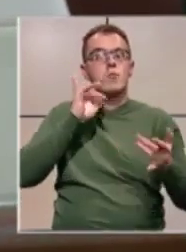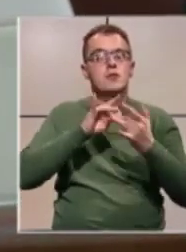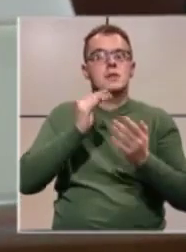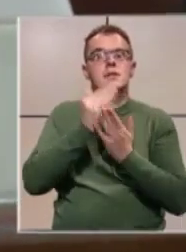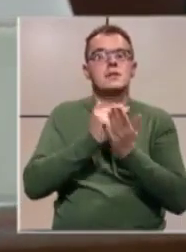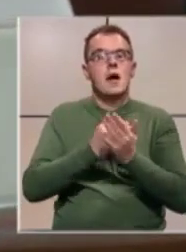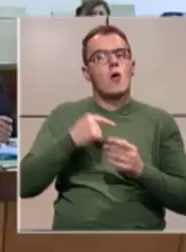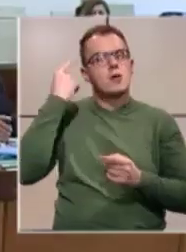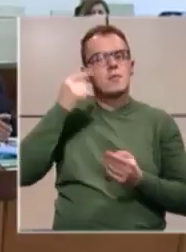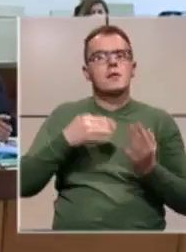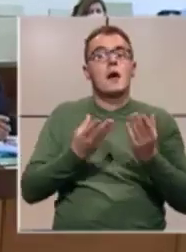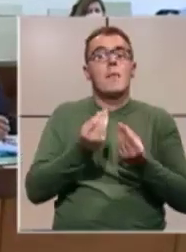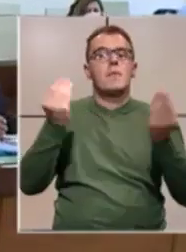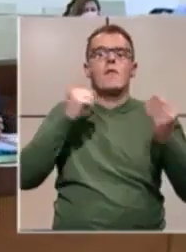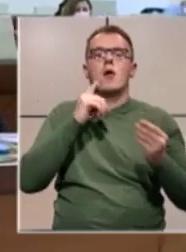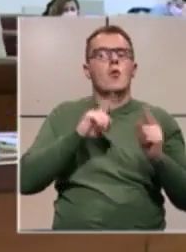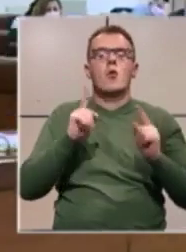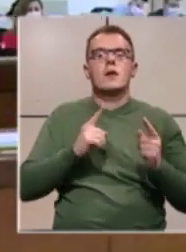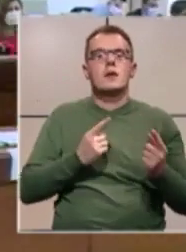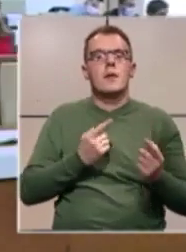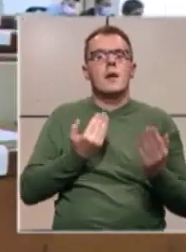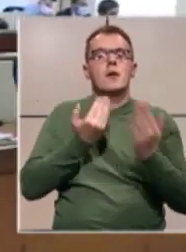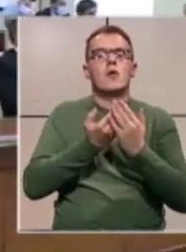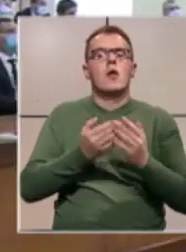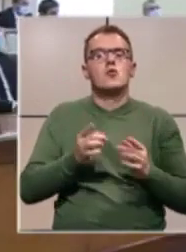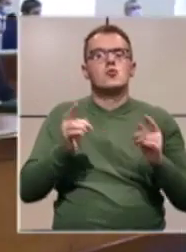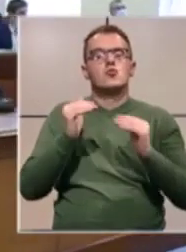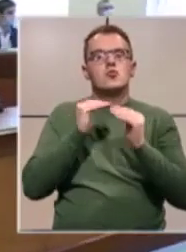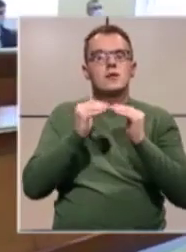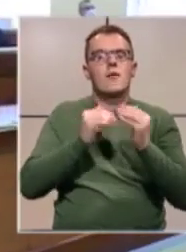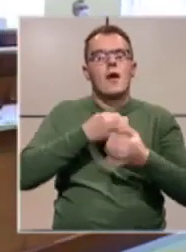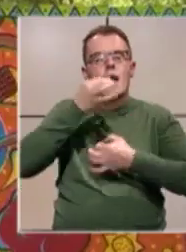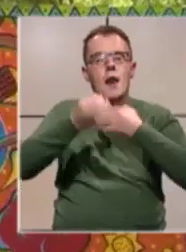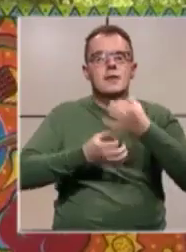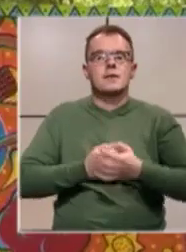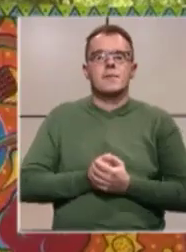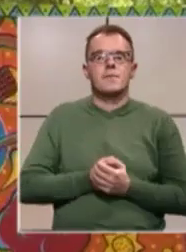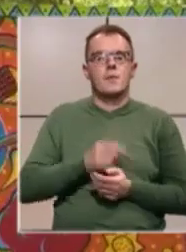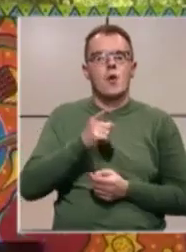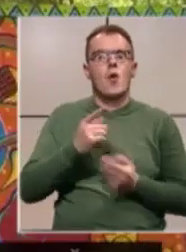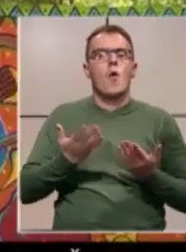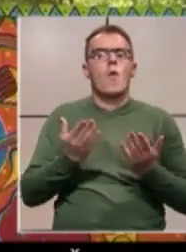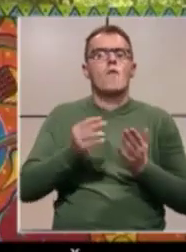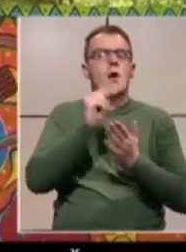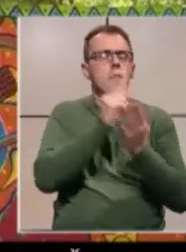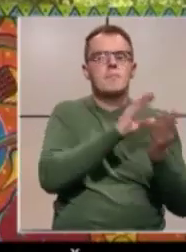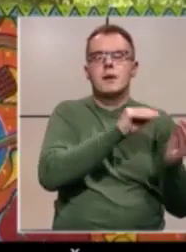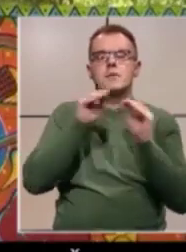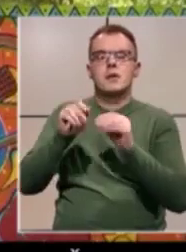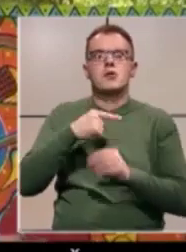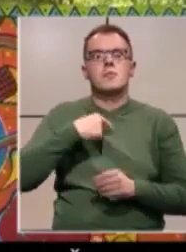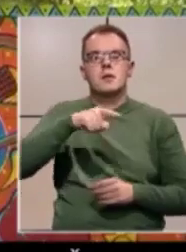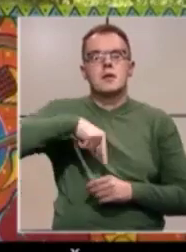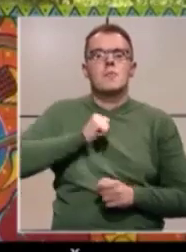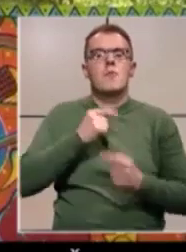prevelikim zalogajem kojem nije prethodila sustavna financijska analiza. Ovo je klačna prepisačina. Mi imamo